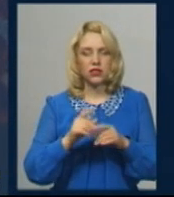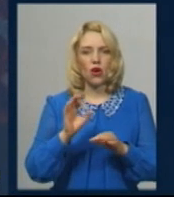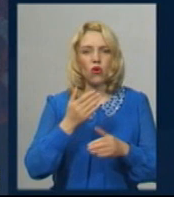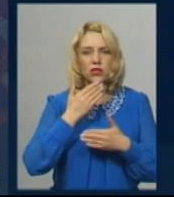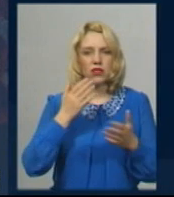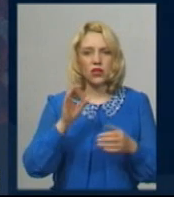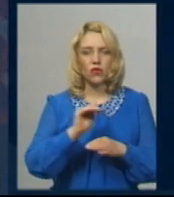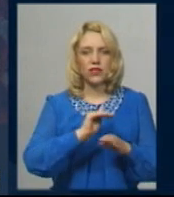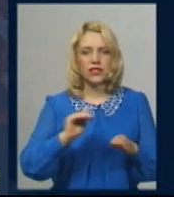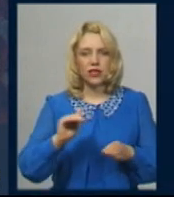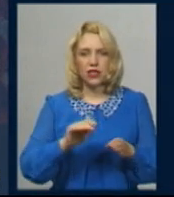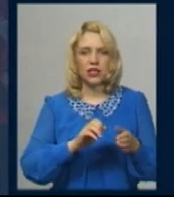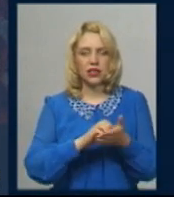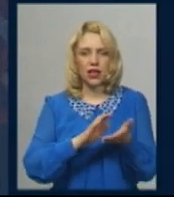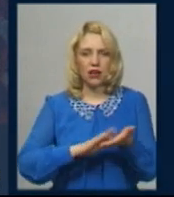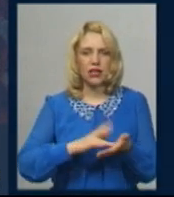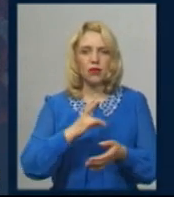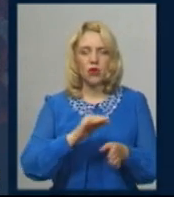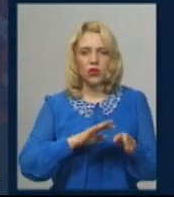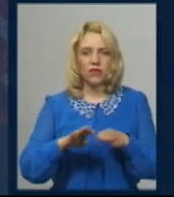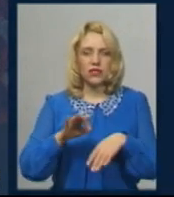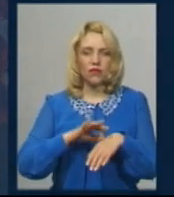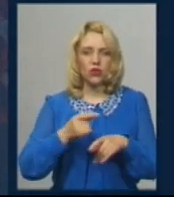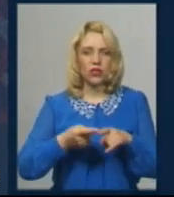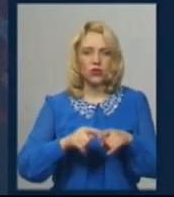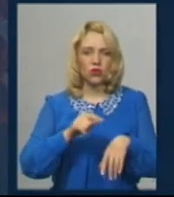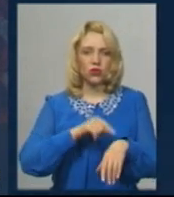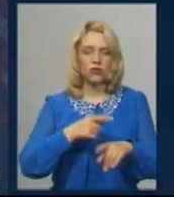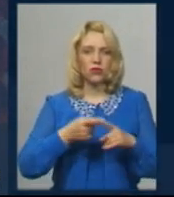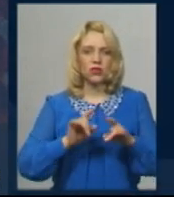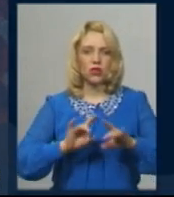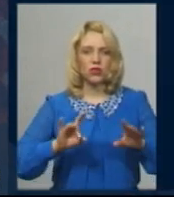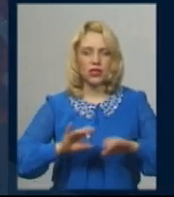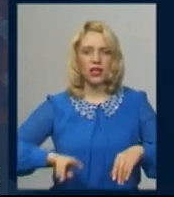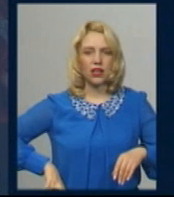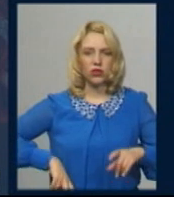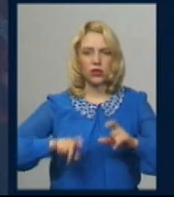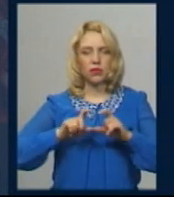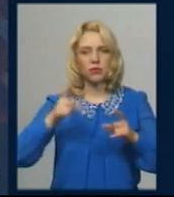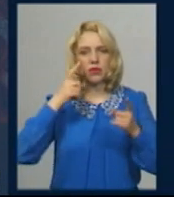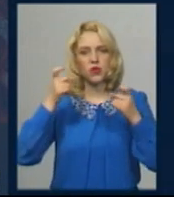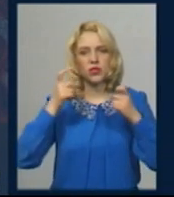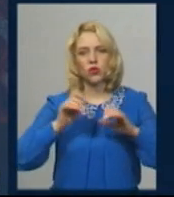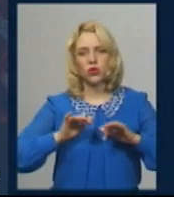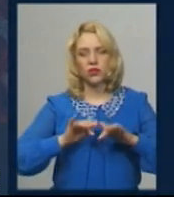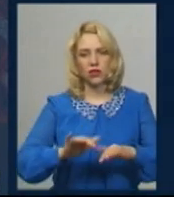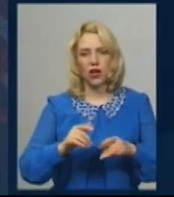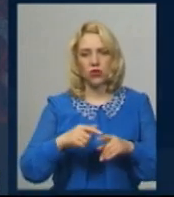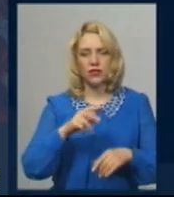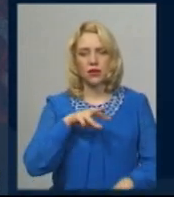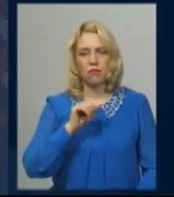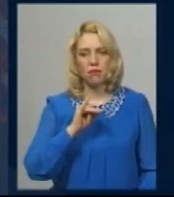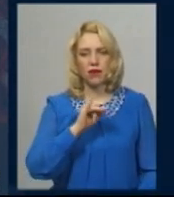дані про рівень захворюваності на цю годину. Про це Суспільному розповіла директорка департаменту інформаційної діяльності Інна